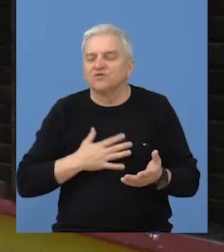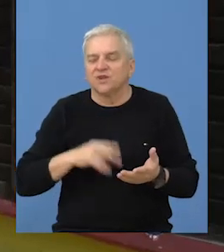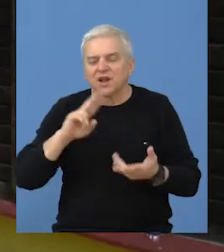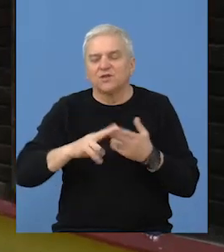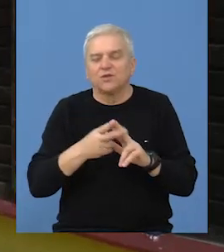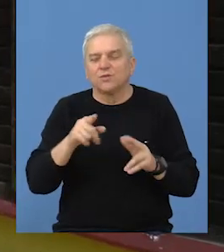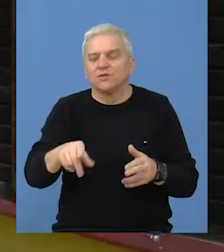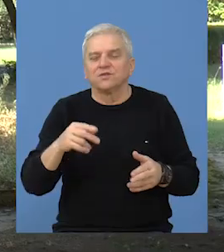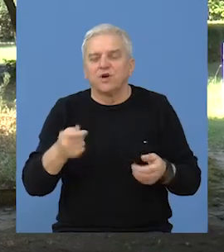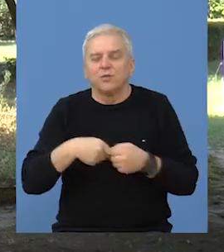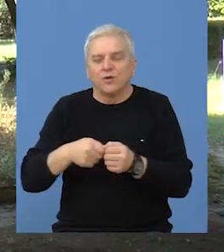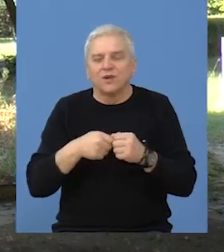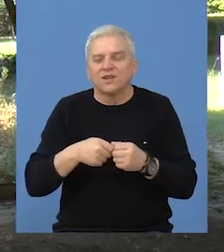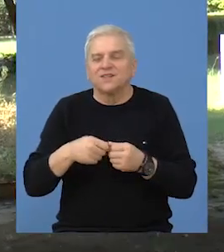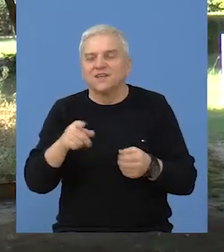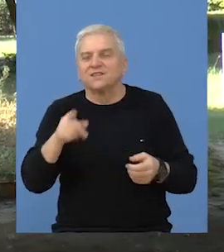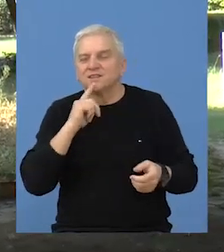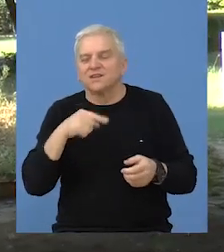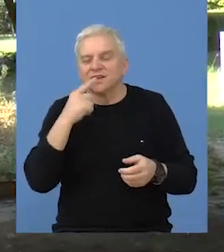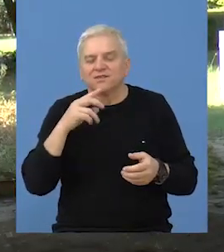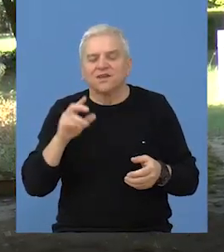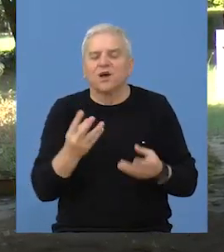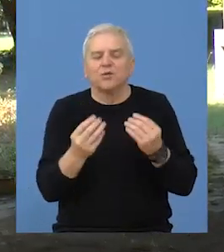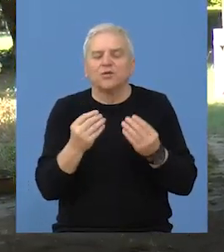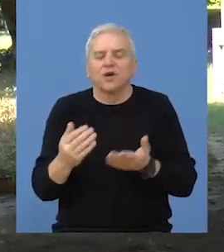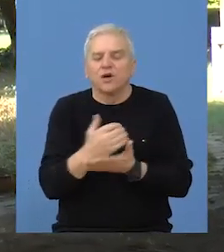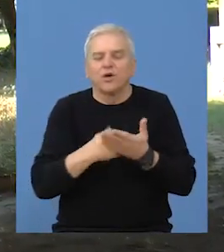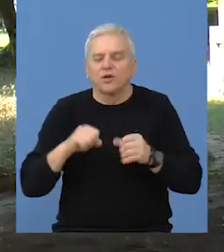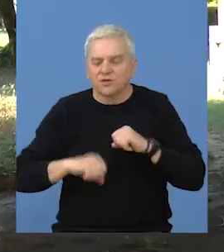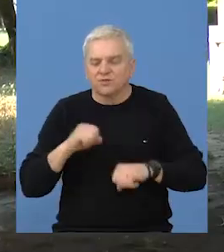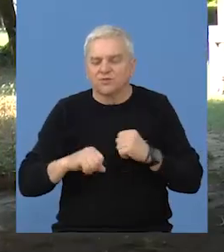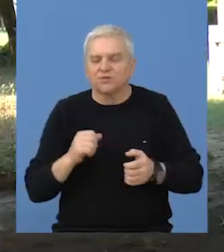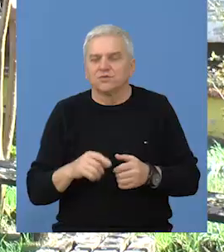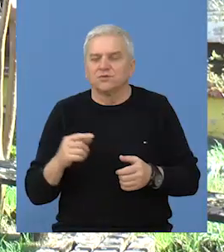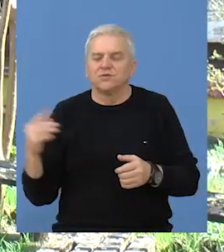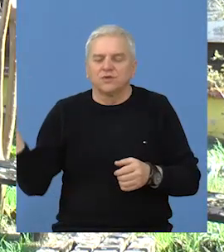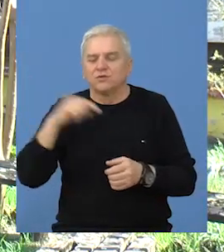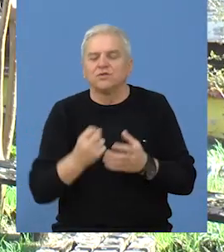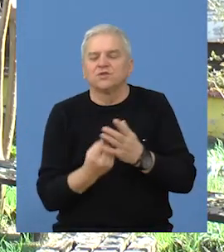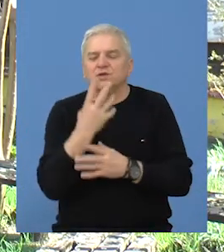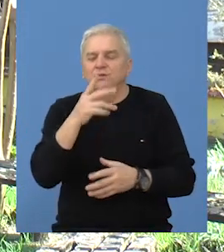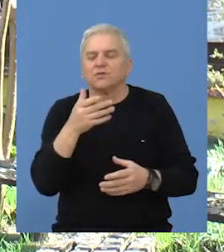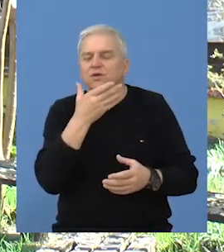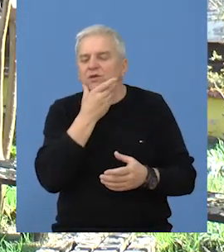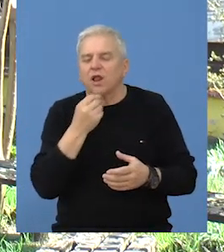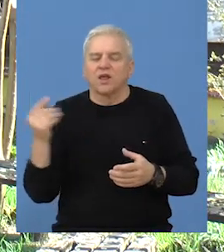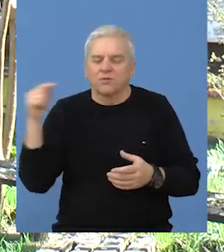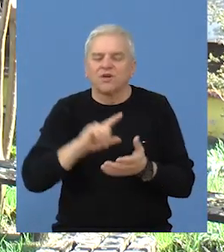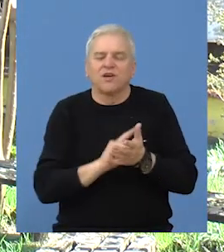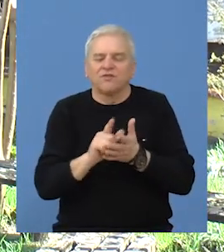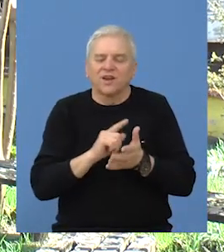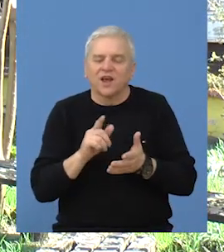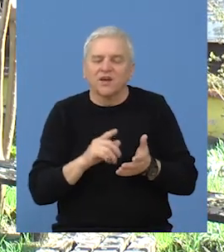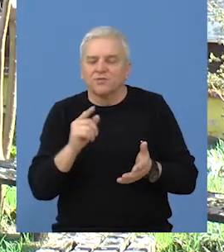koji žele da se upoznaju sa ovom organizacijom i steknu brojne korisne veštine. Dolazi proleće, dolazi leto,